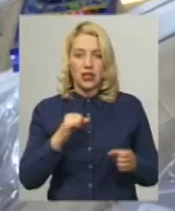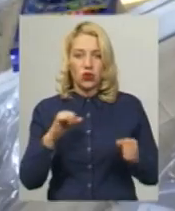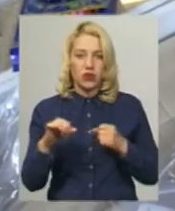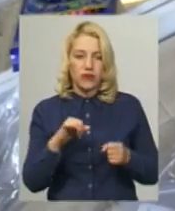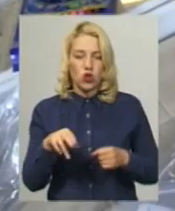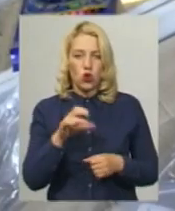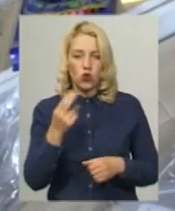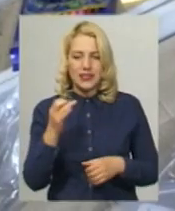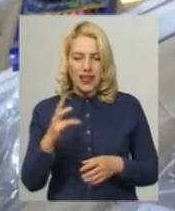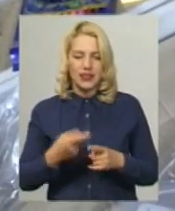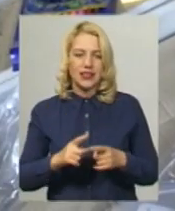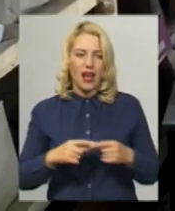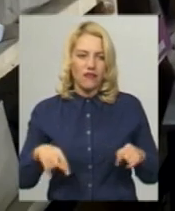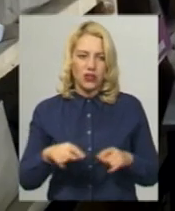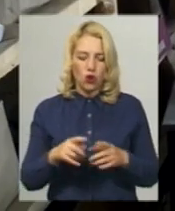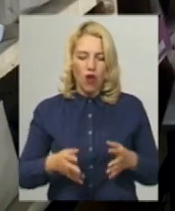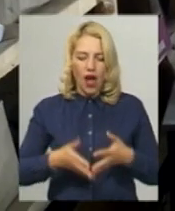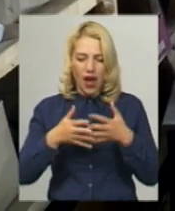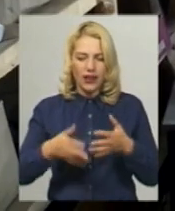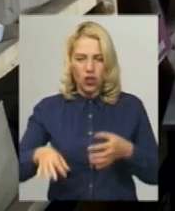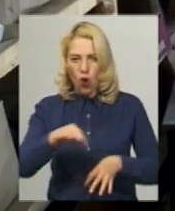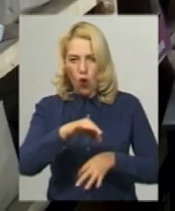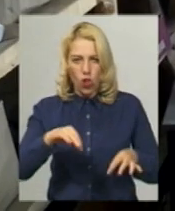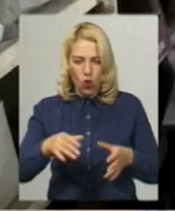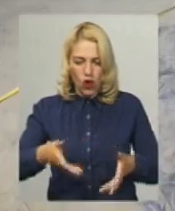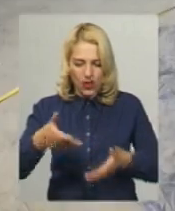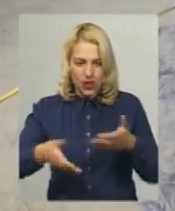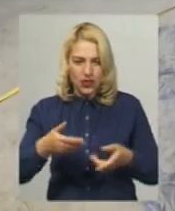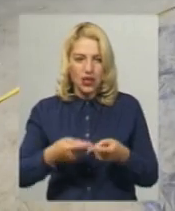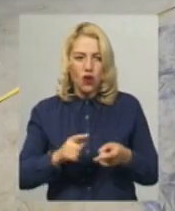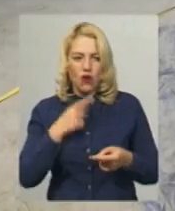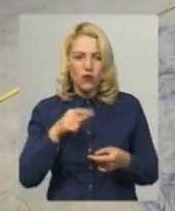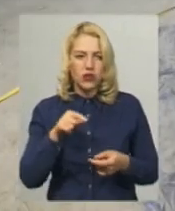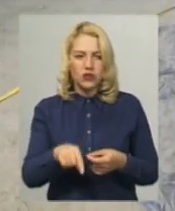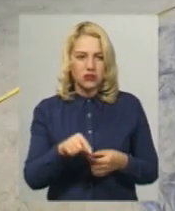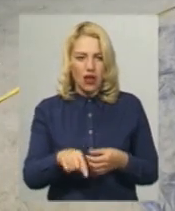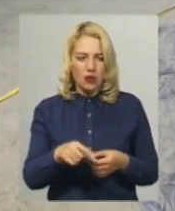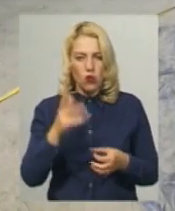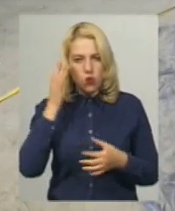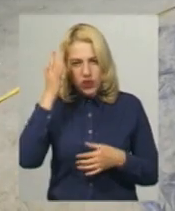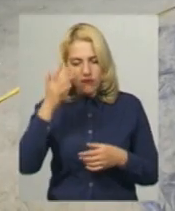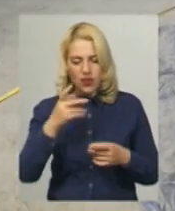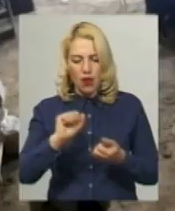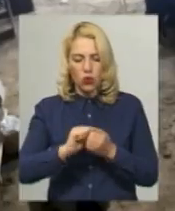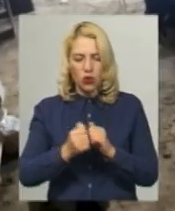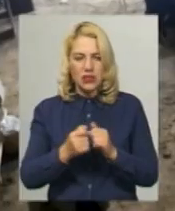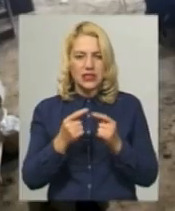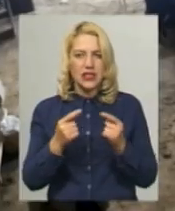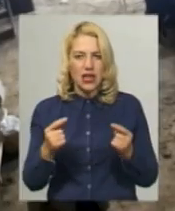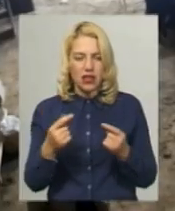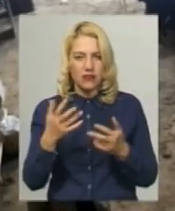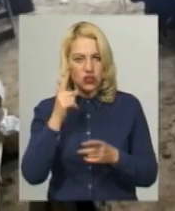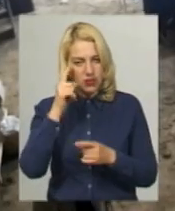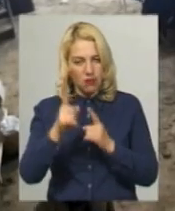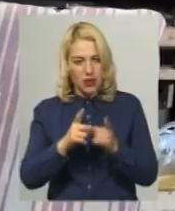археології і музеїзнавства Київського національного університету Сергій Рижов каже, реконструкція змінює наші уявлення про кам'яні знаряддя і їх використання, а також